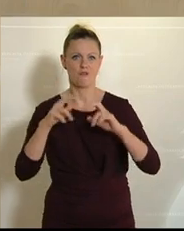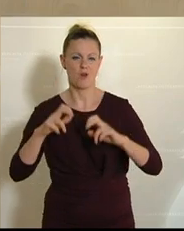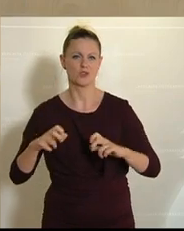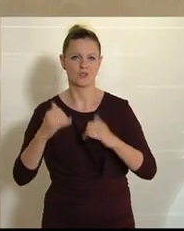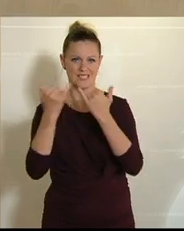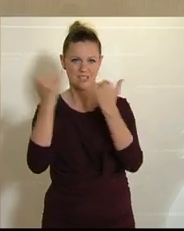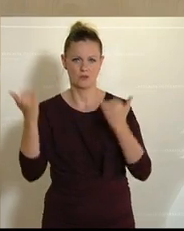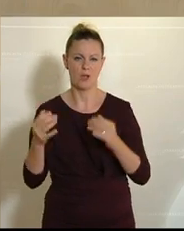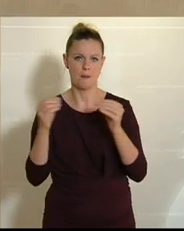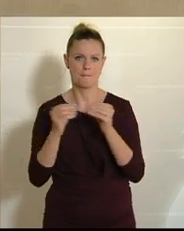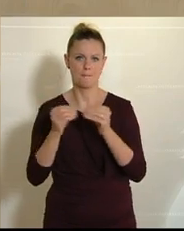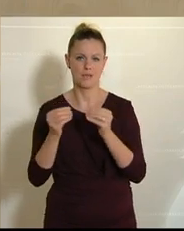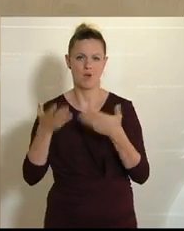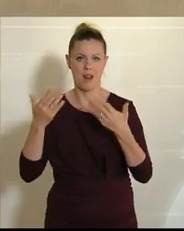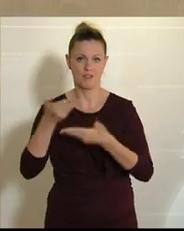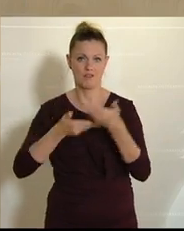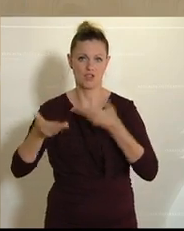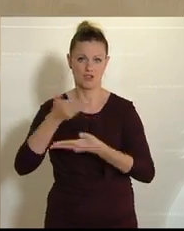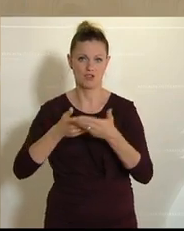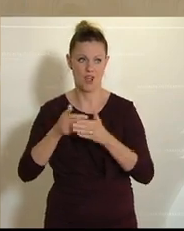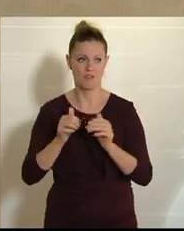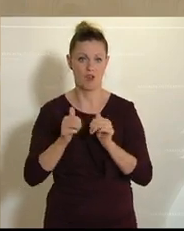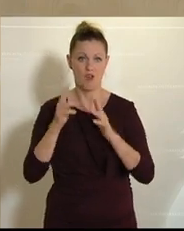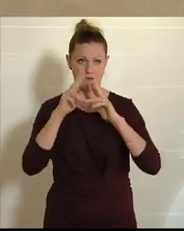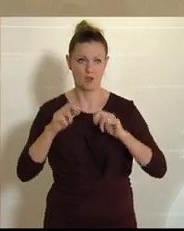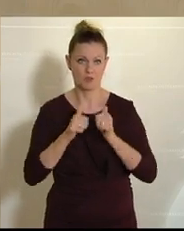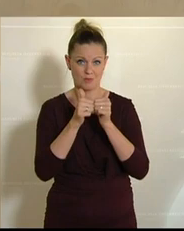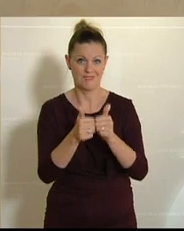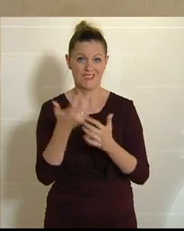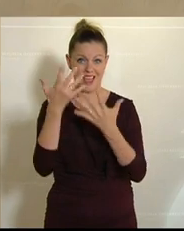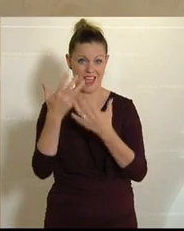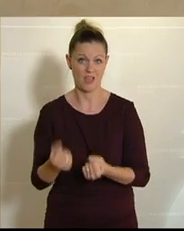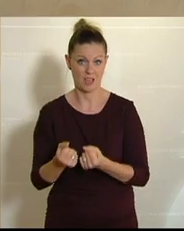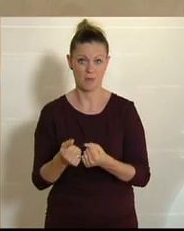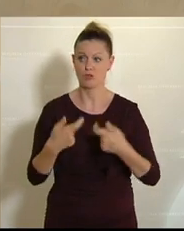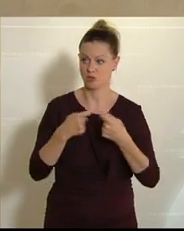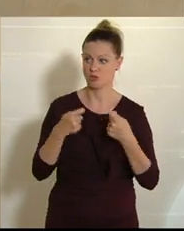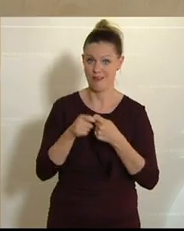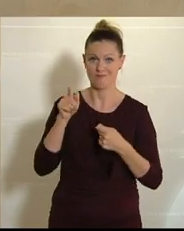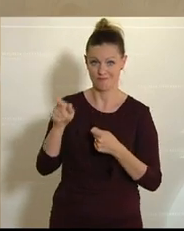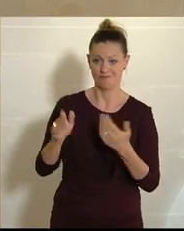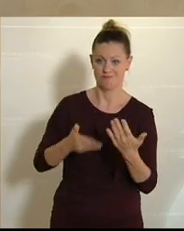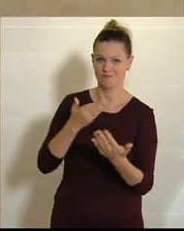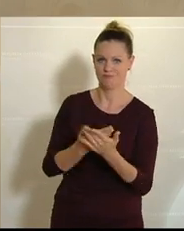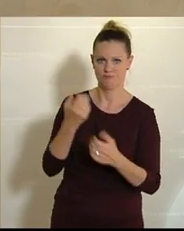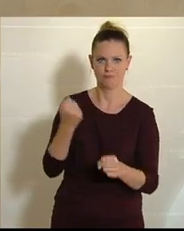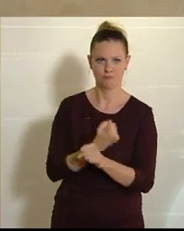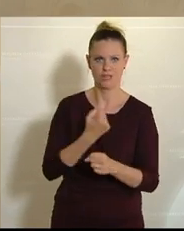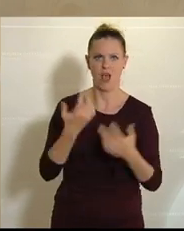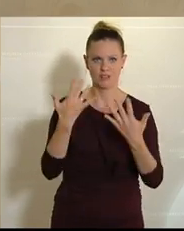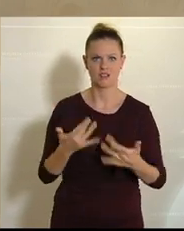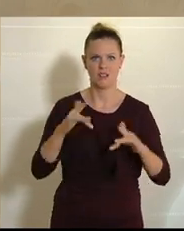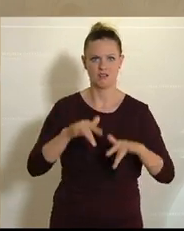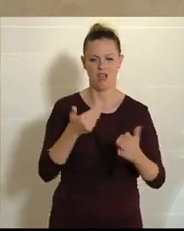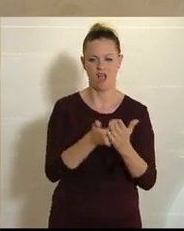Biolandwirtschaft. Und ich bin sehr gespannt auf die Ergebnisse, weil diese Ergebnisse werden uns harte Zahlen geben und werden uns eine